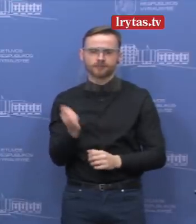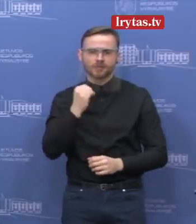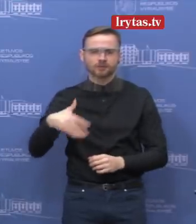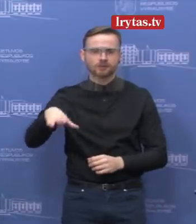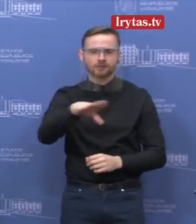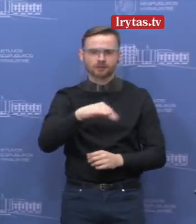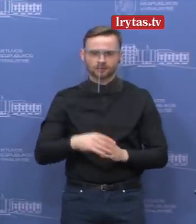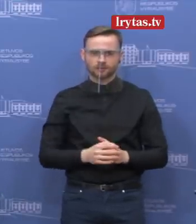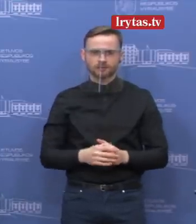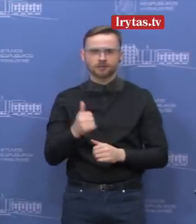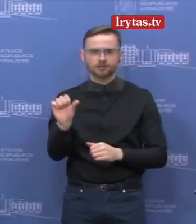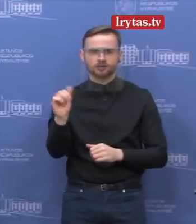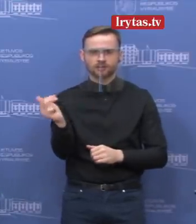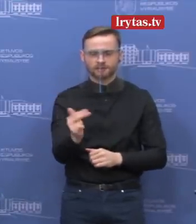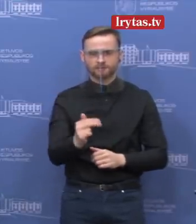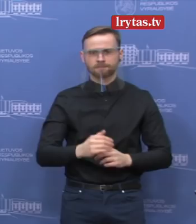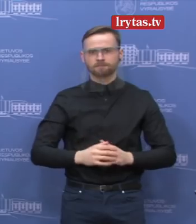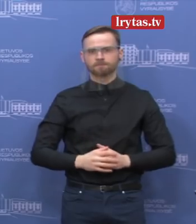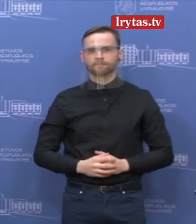Ačiū visiems ir geros savangerio.